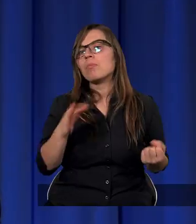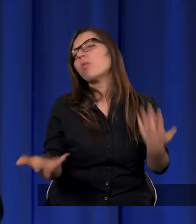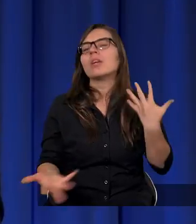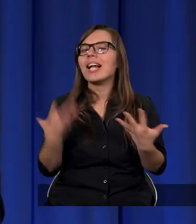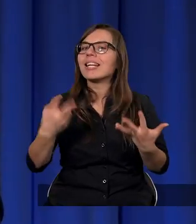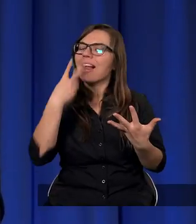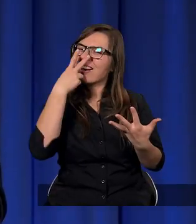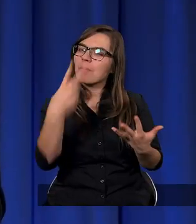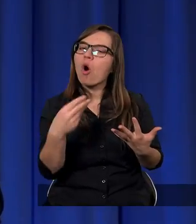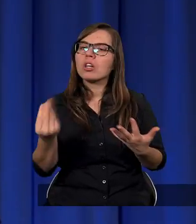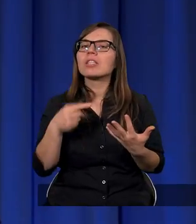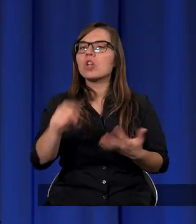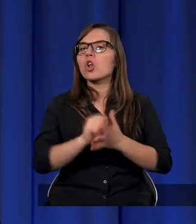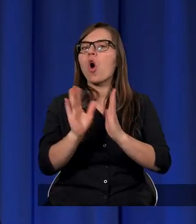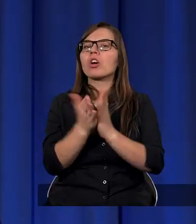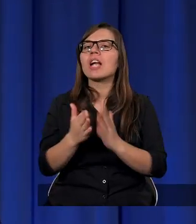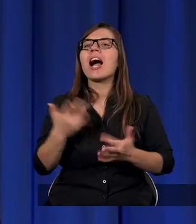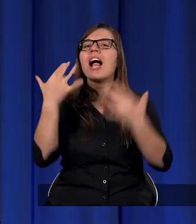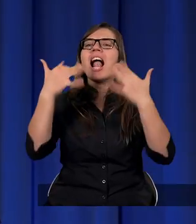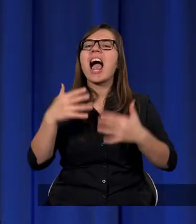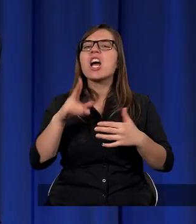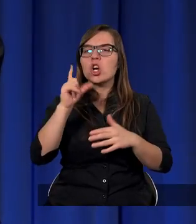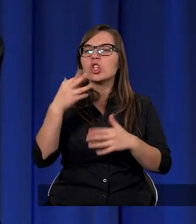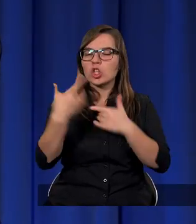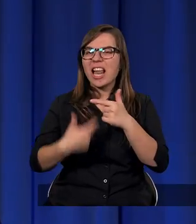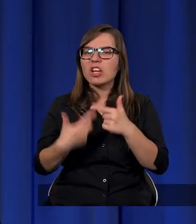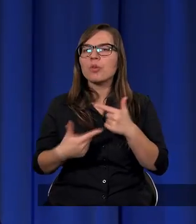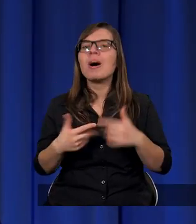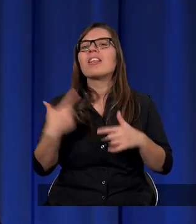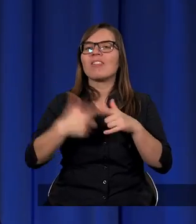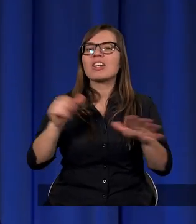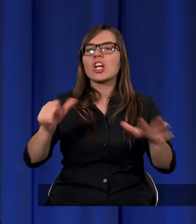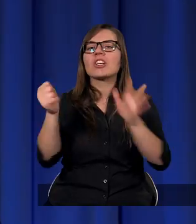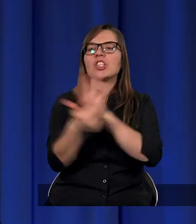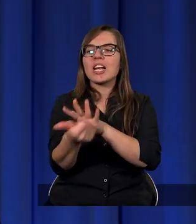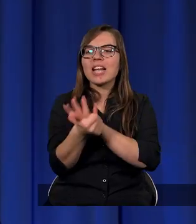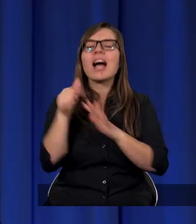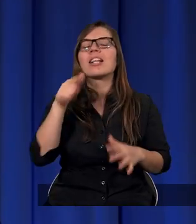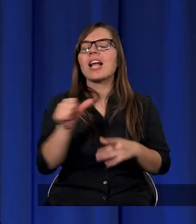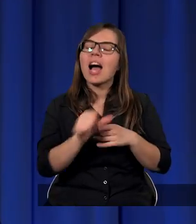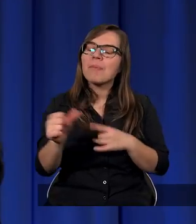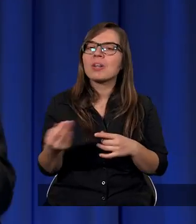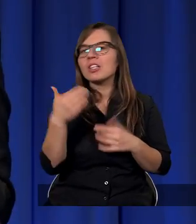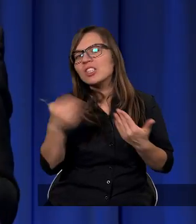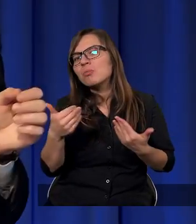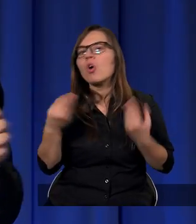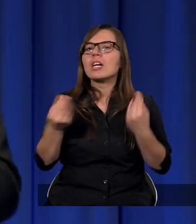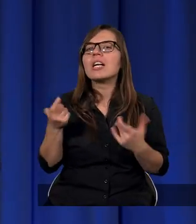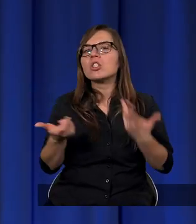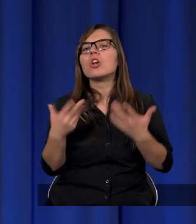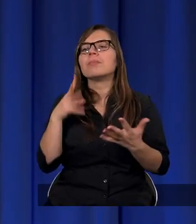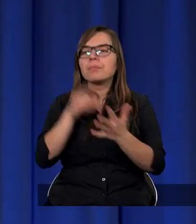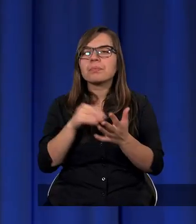chcieli jeszcze spojrzeć chociażby do księgi liczb 26-16 tam jest może jeszcze jak